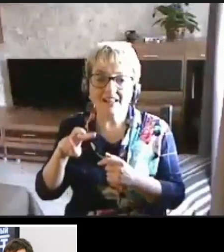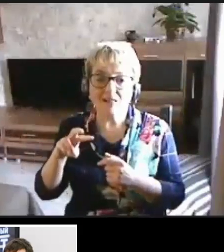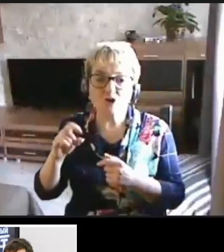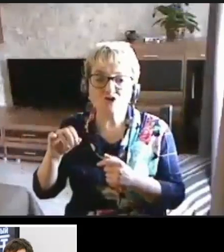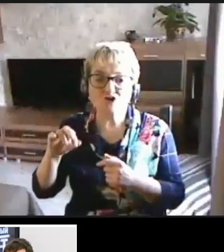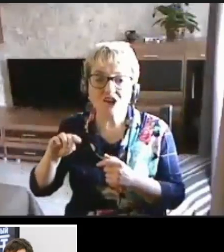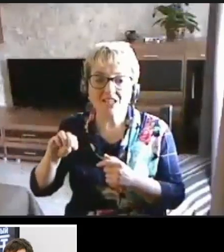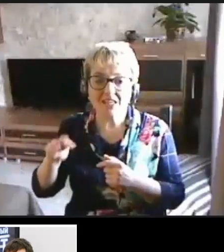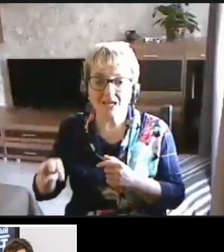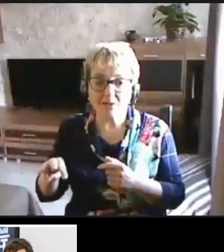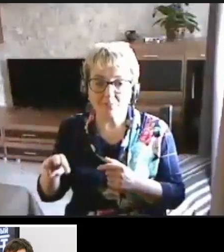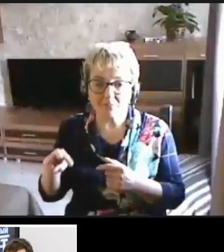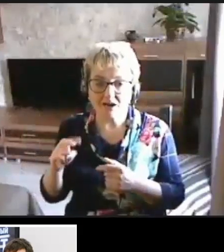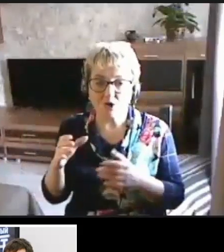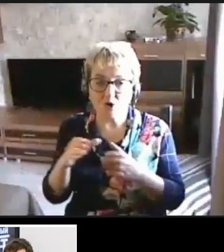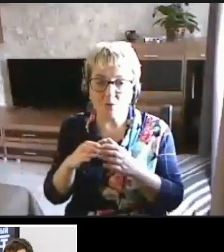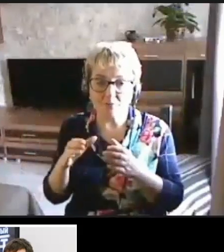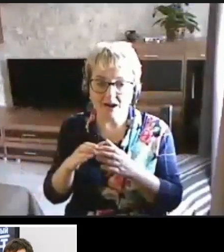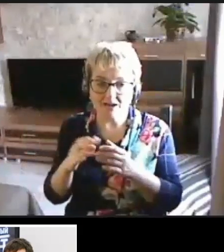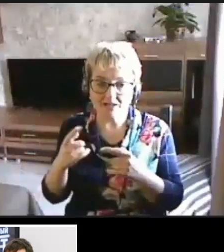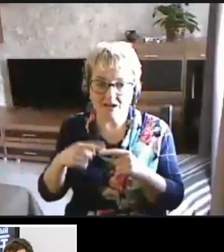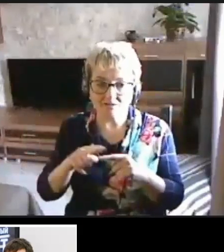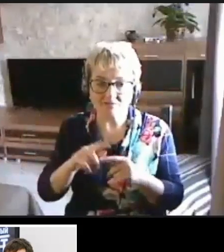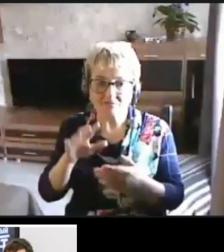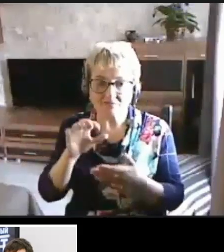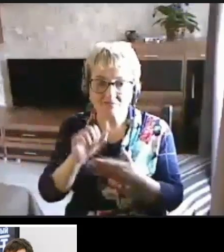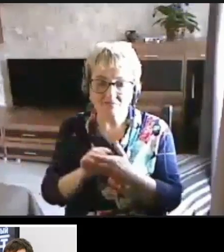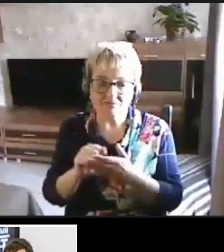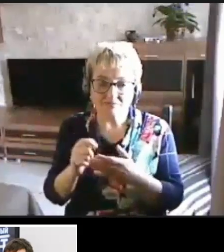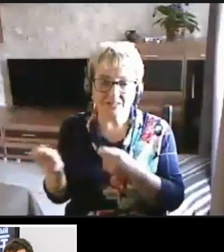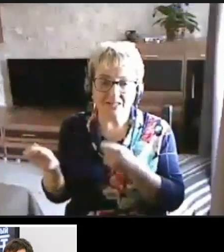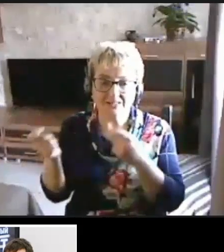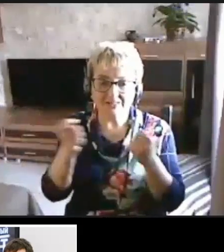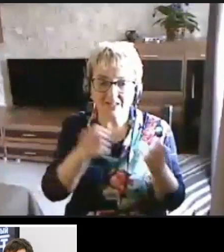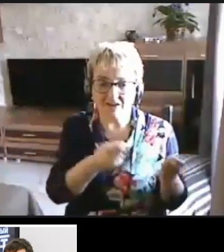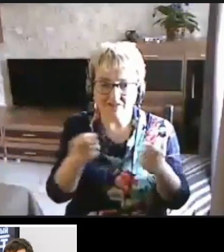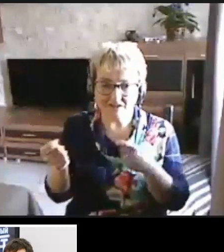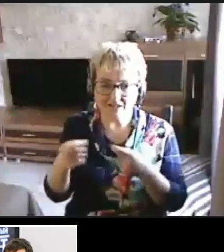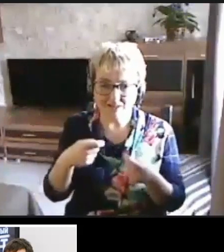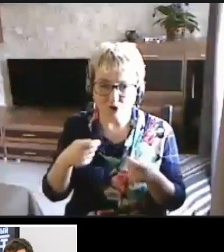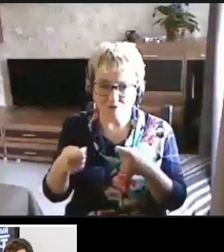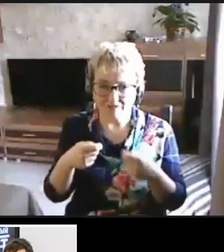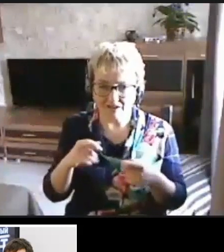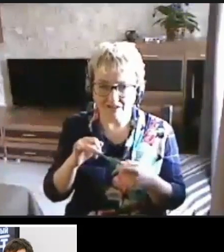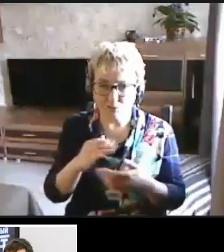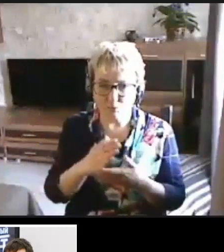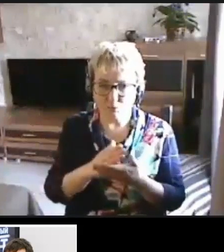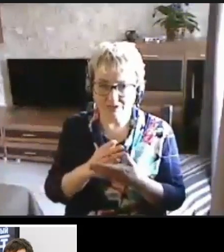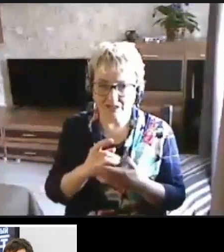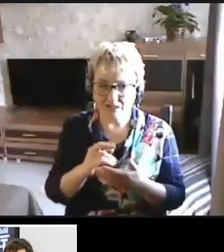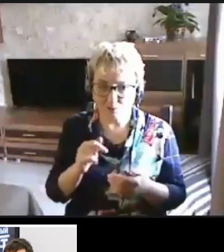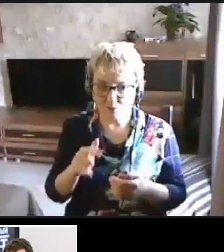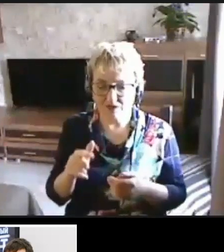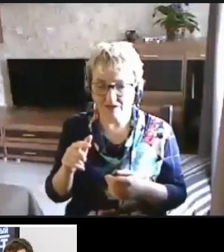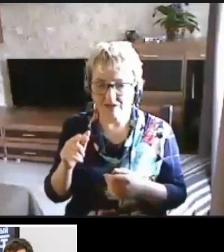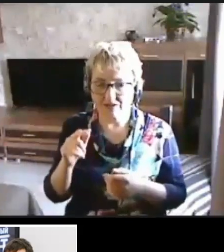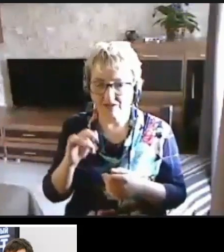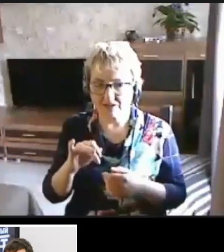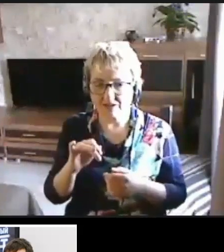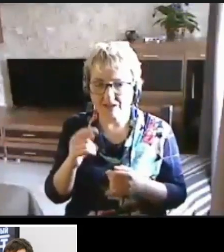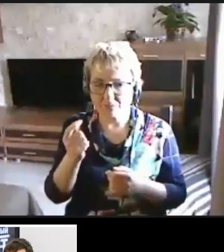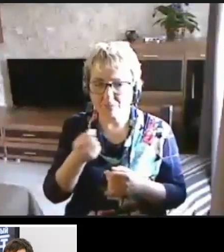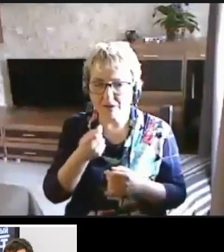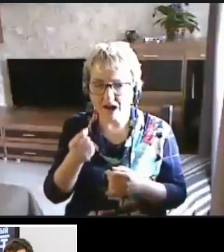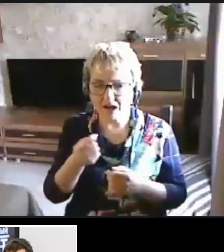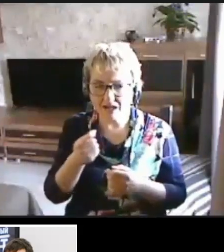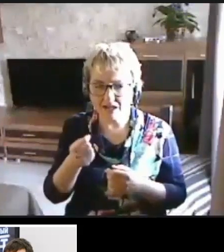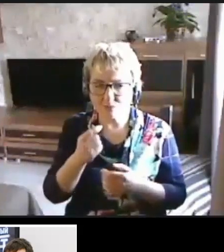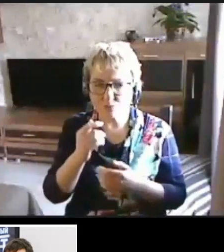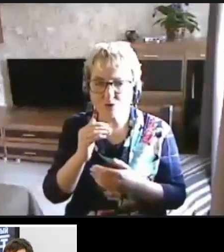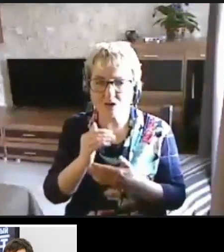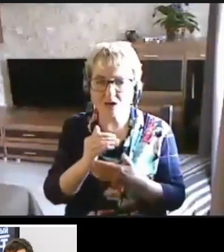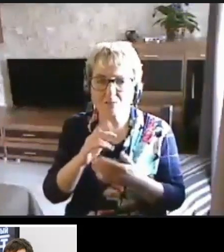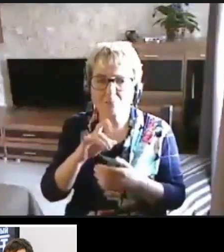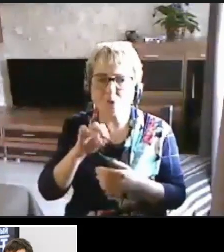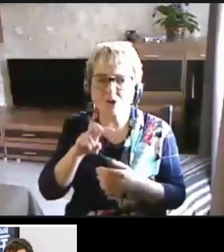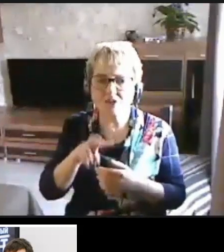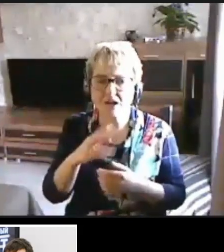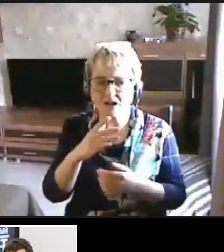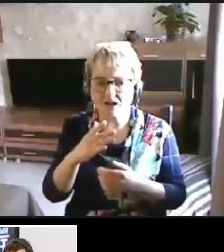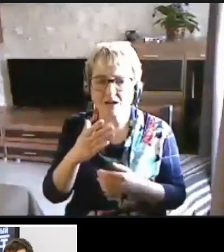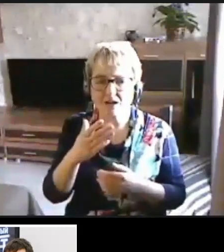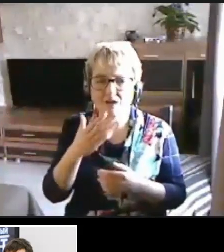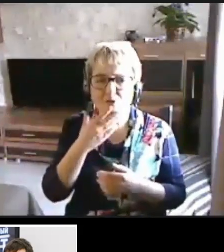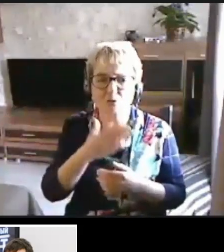компаний, которые занимаются доставкой товаров и услуг, к маленькому портальчику любителей